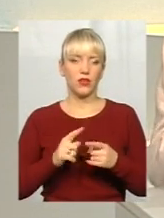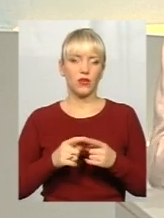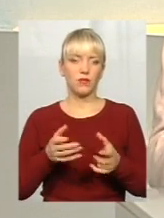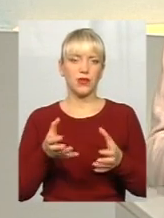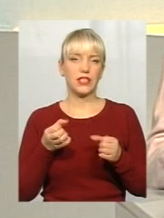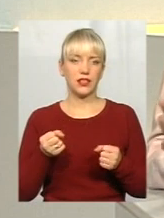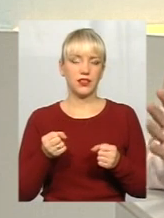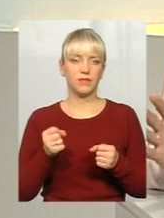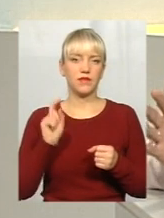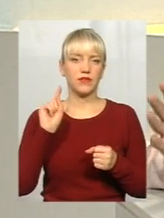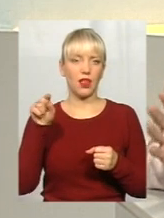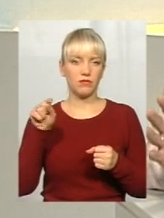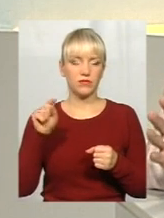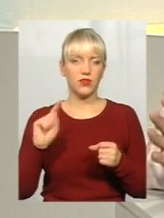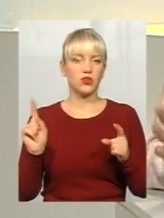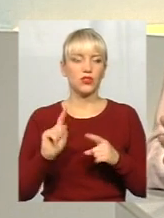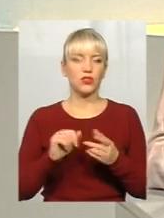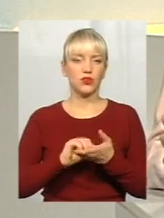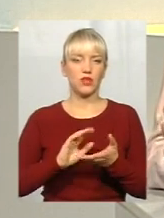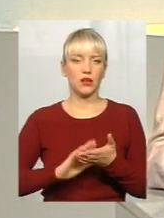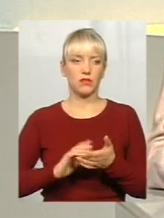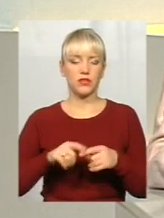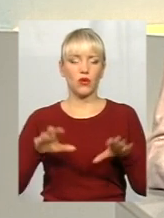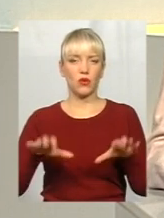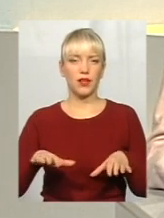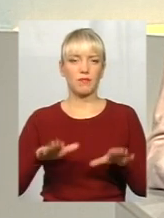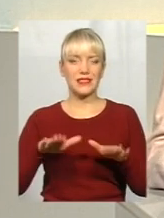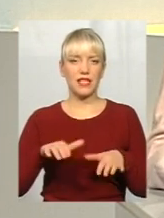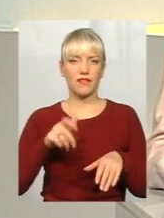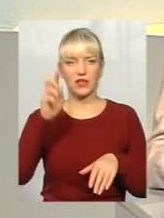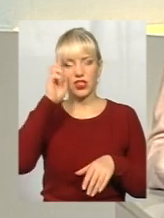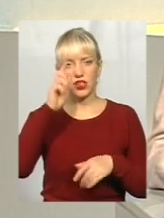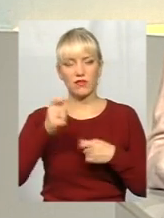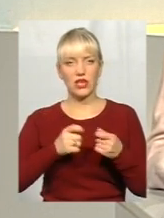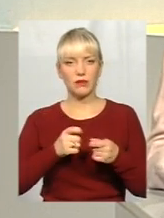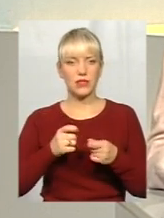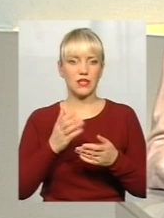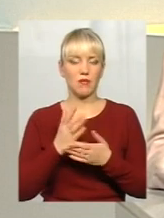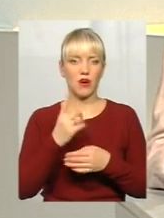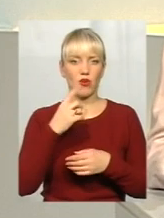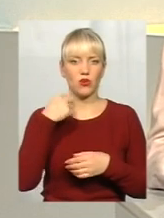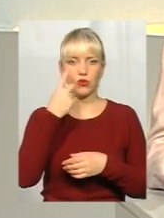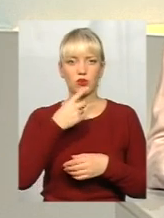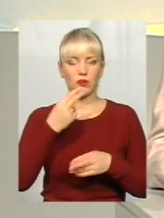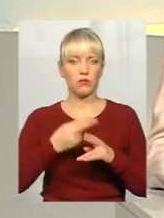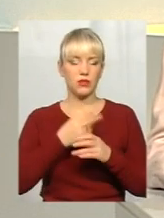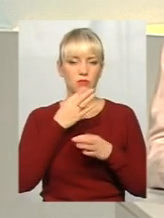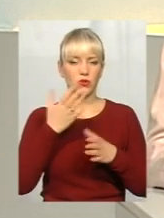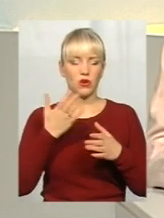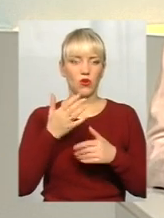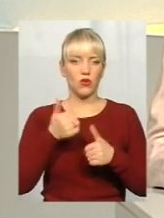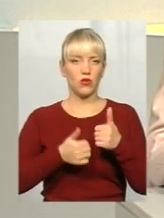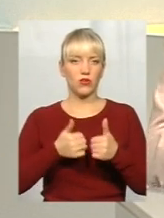Там, ну, насамперед, що прописано? Голів місцевих державних адміністрацій та їх заступників має одноособово, без будь-якого конкурсу,